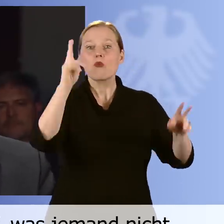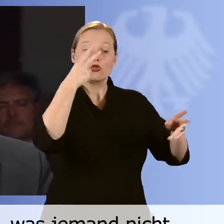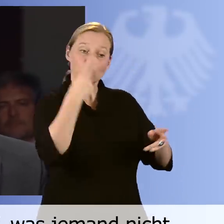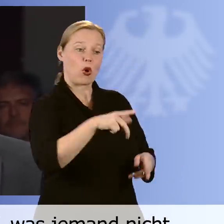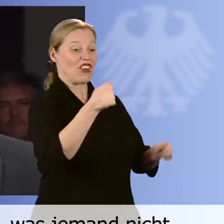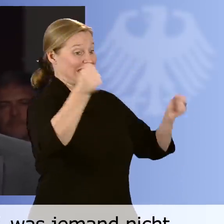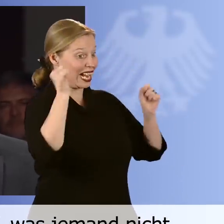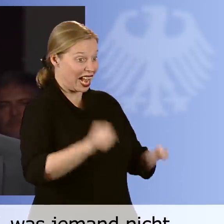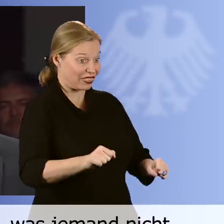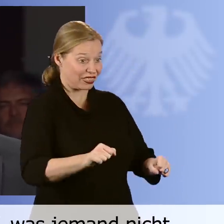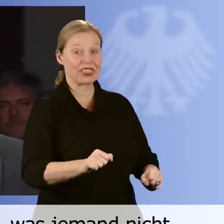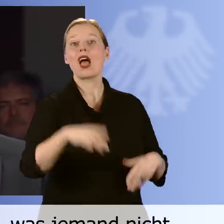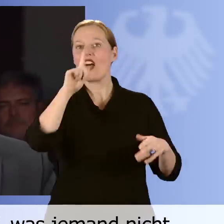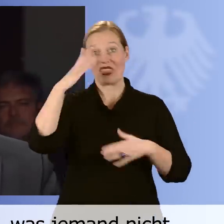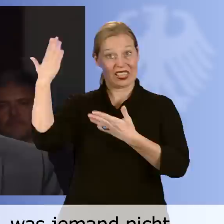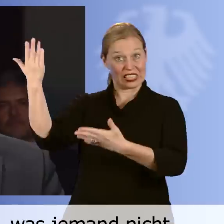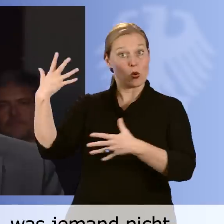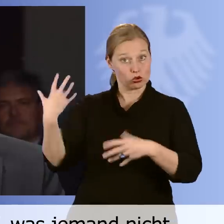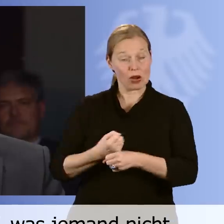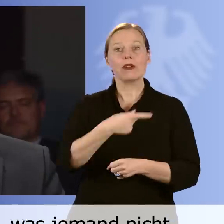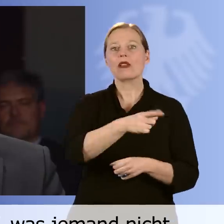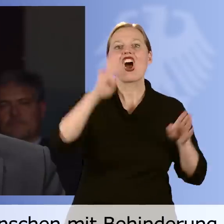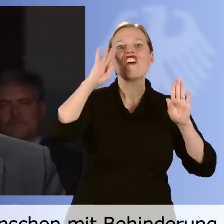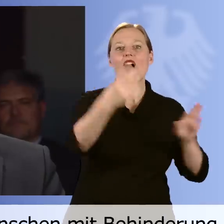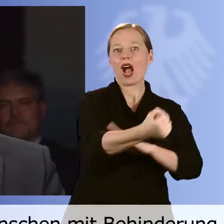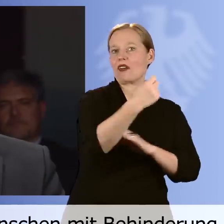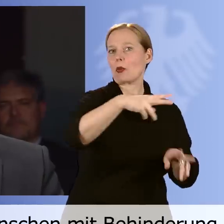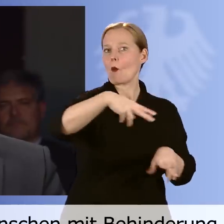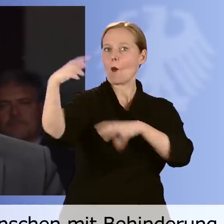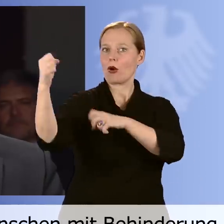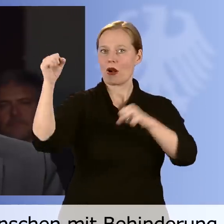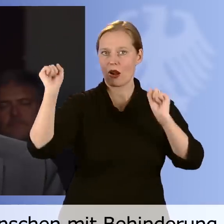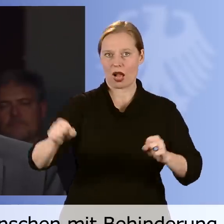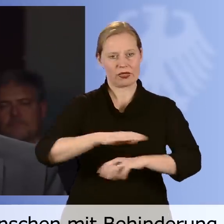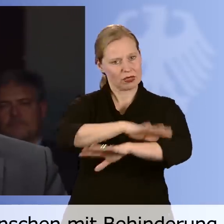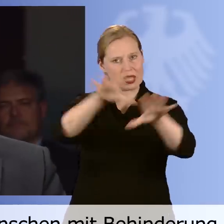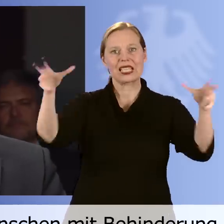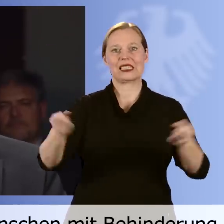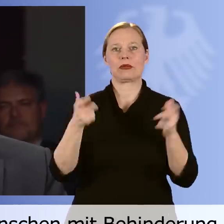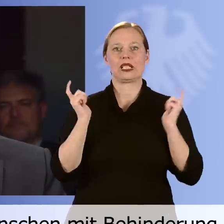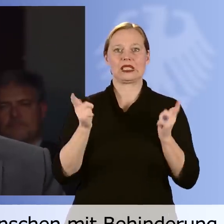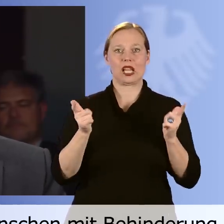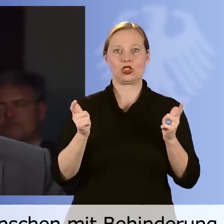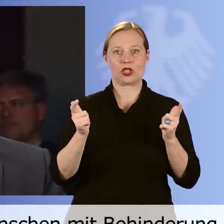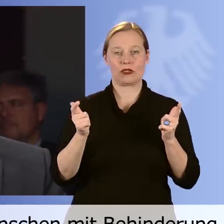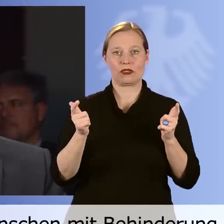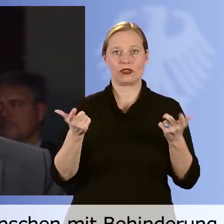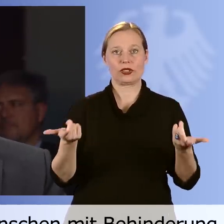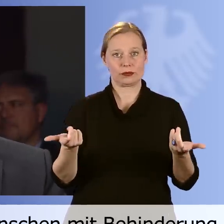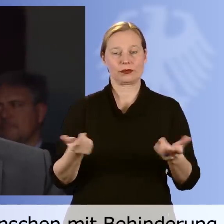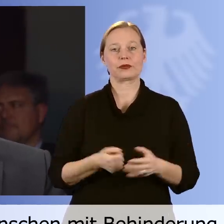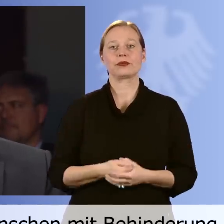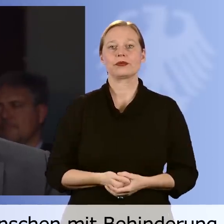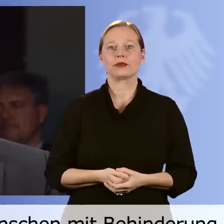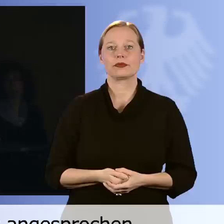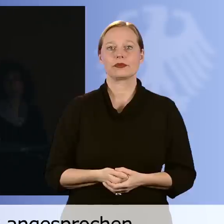er kann. Wenn uns das gelingt, dann steckt ein enormes Fachkräftepotenzial insgesamt in der Gesellschaft und damit natürlich auch insgesamt in der Gruppe